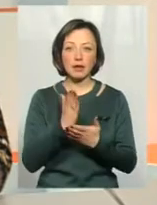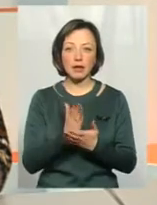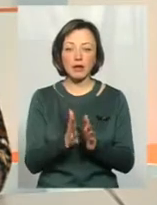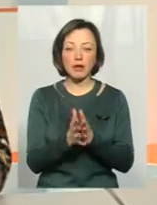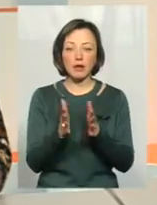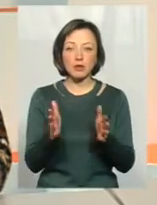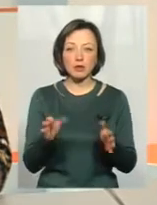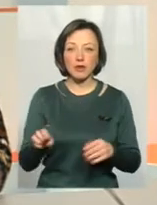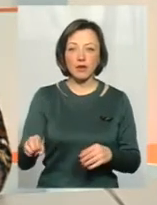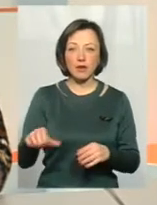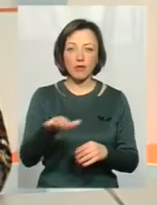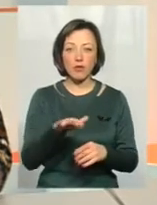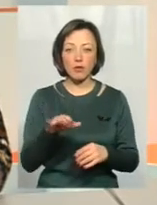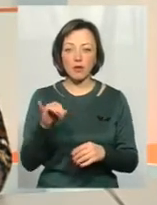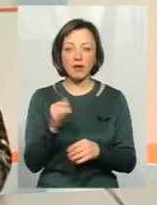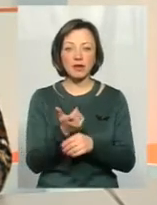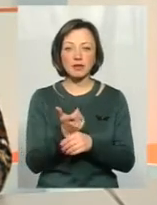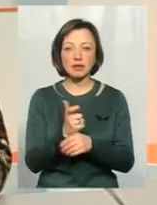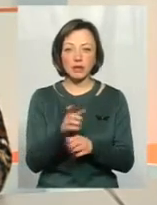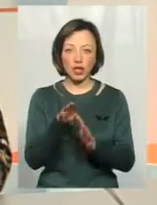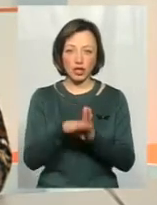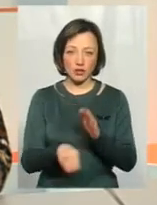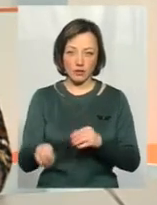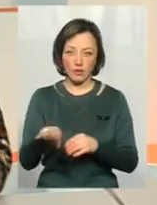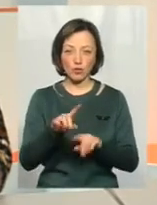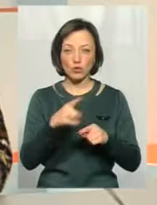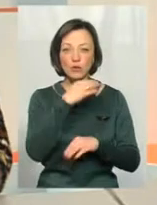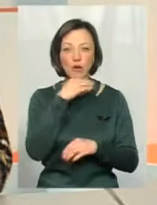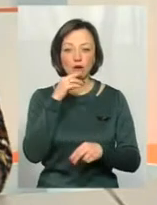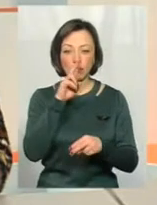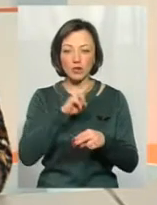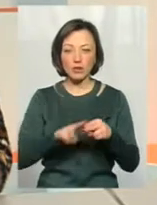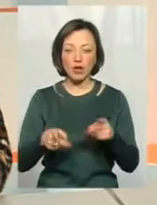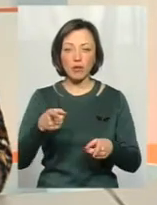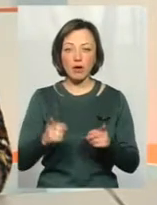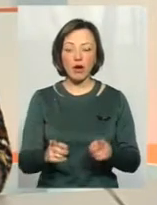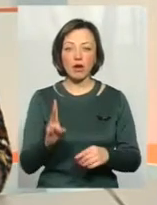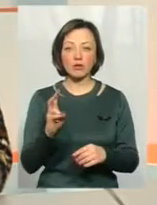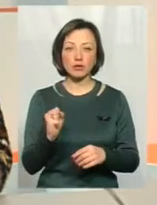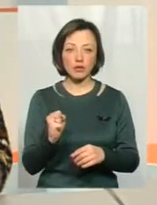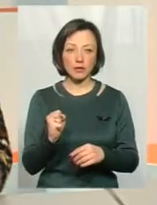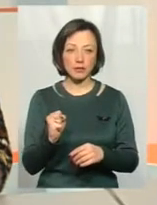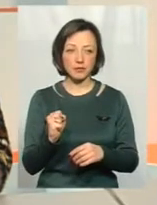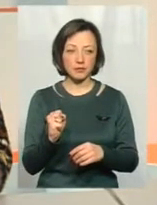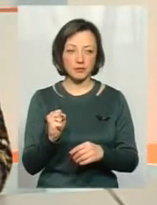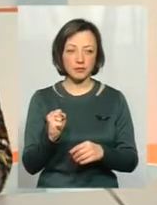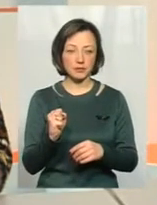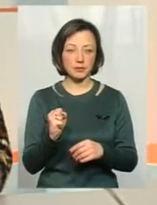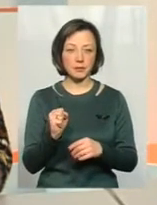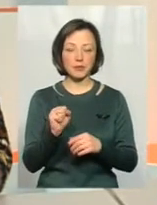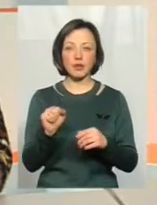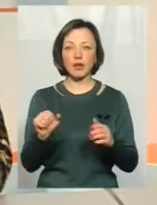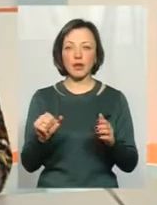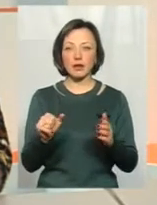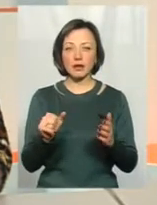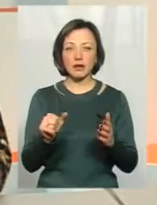найбільший в Європі, і він є найгірший в Європі. Тобто ми дуже багато втрачаємо реально на енергії